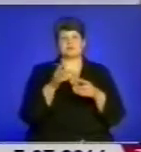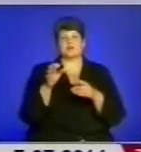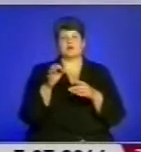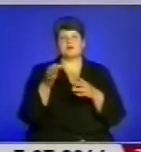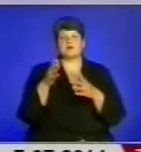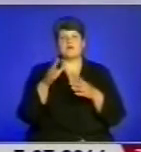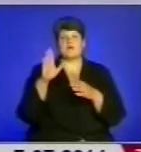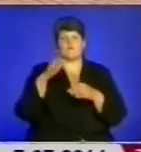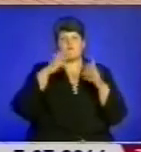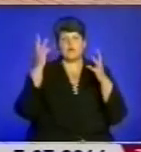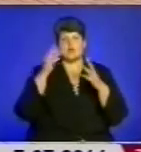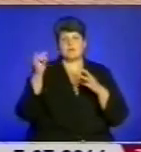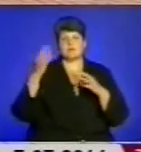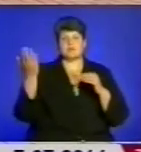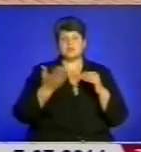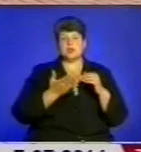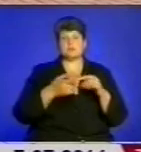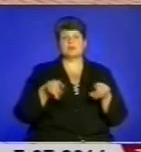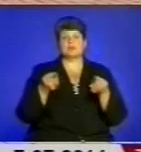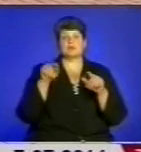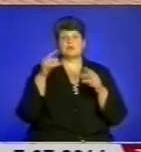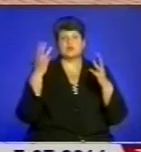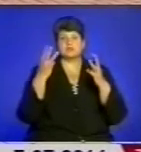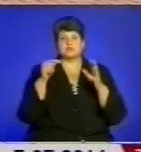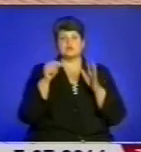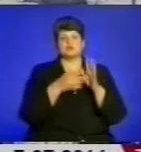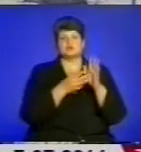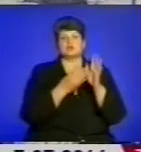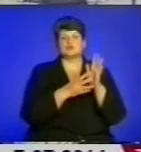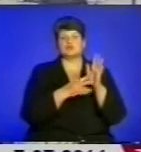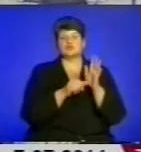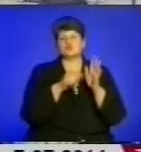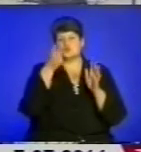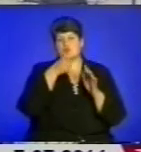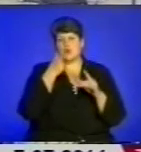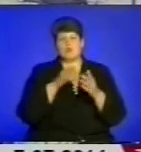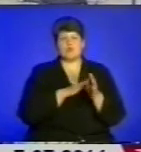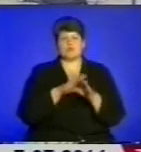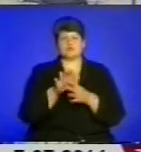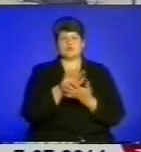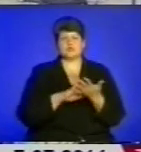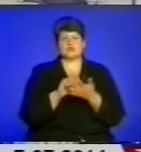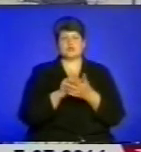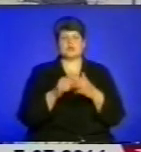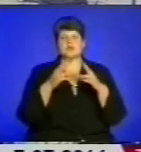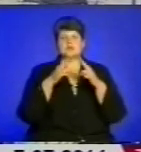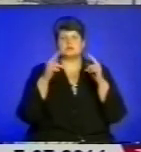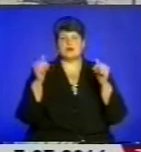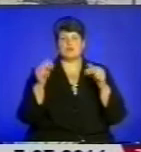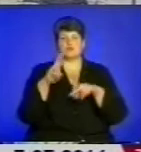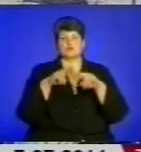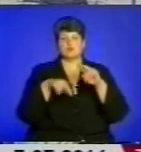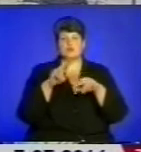Пожежа 1896 року та воєнні дії майже повністю знищили замок. Відбудова пам'ятки